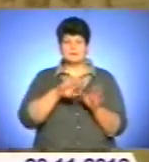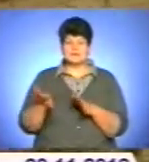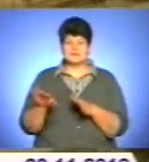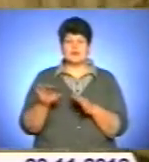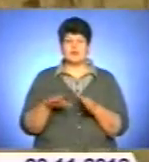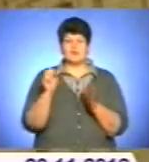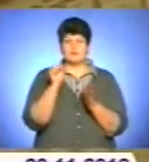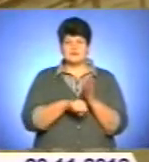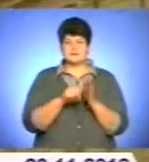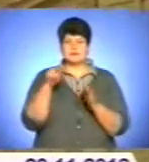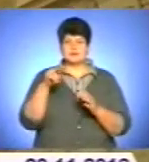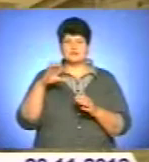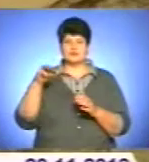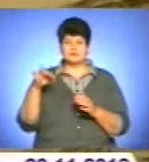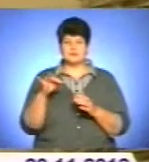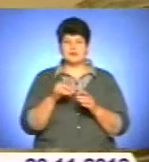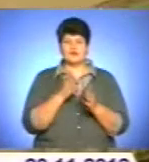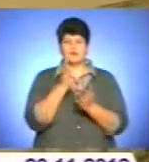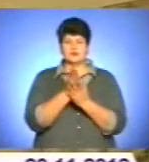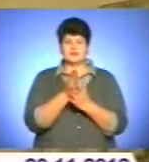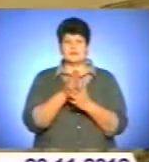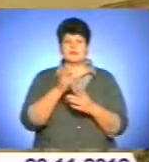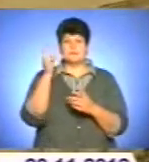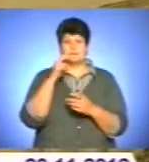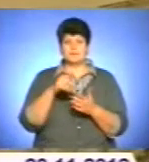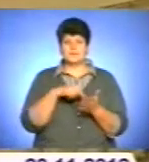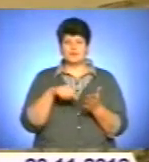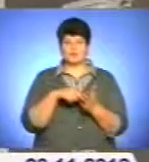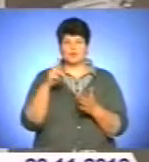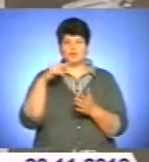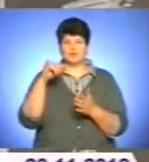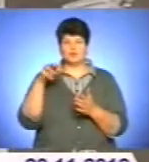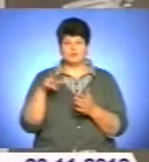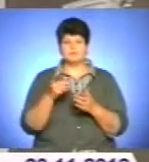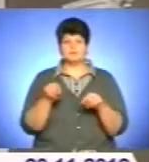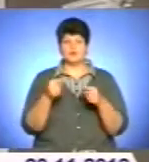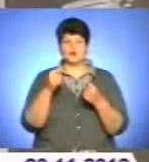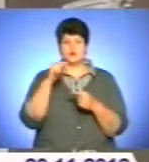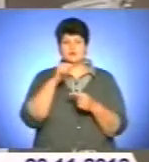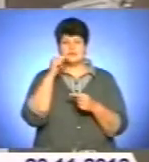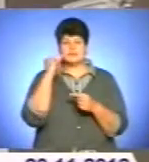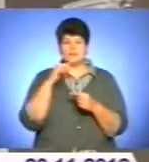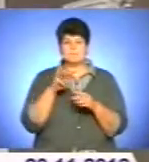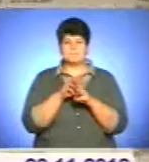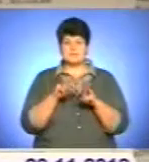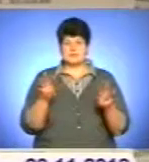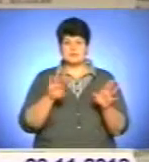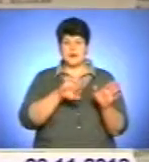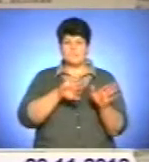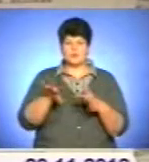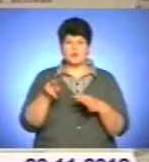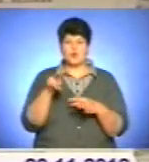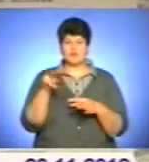Столипіна в Києві, навпроти міської думи за гроші киян звели пам'ятник російському міністру. Простоє він недовго, після лютневої